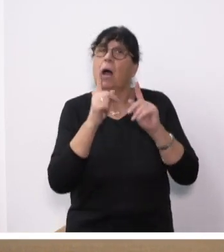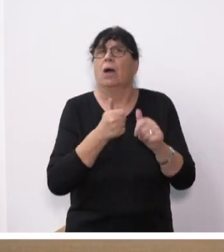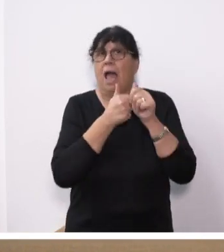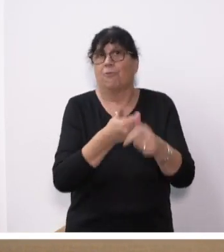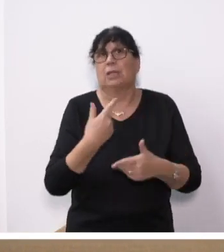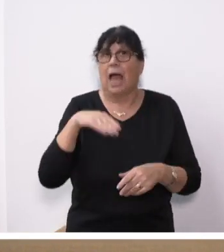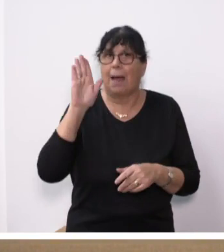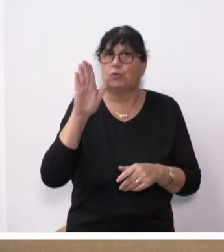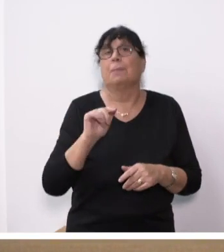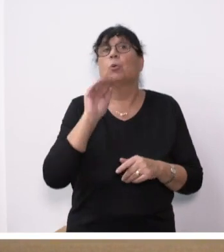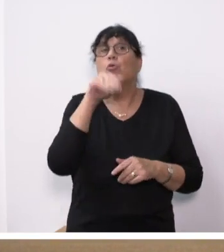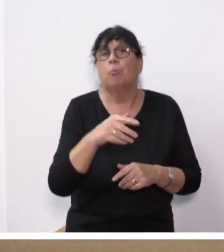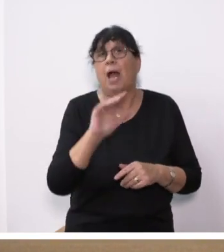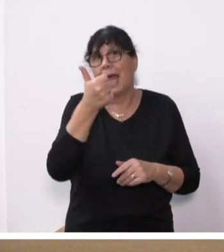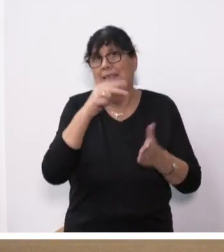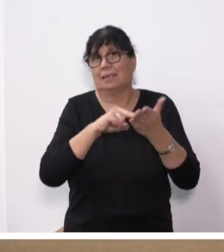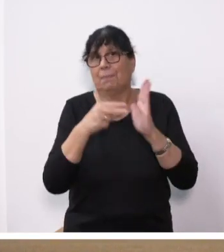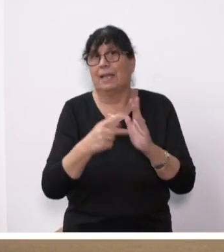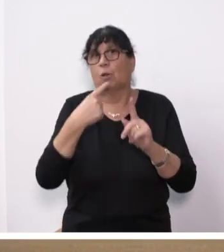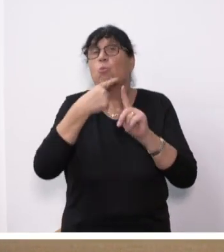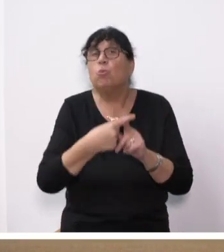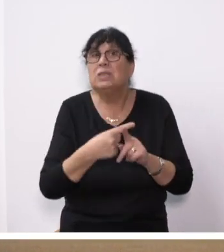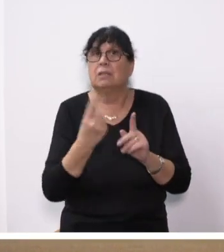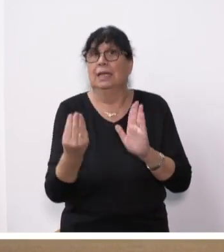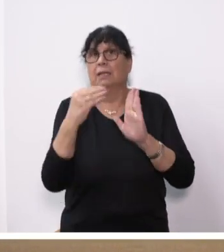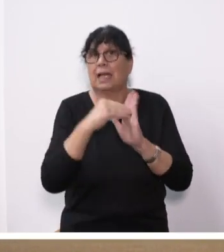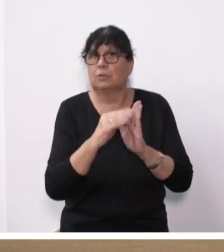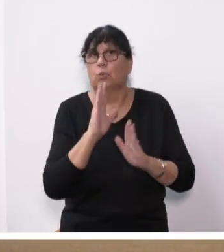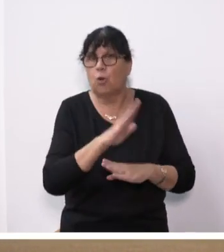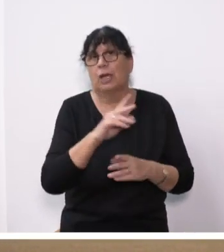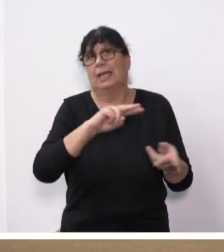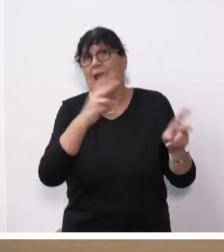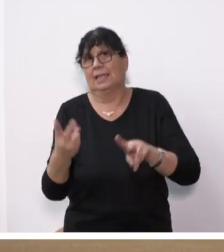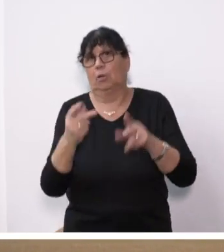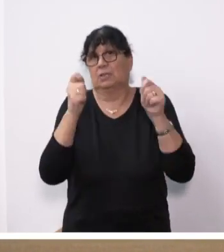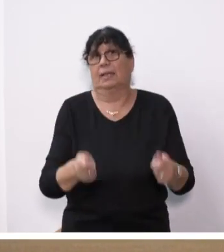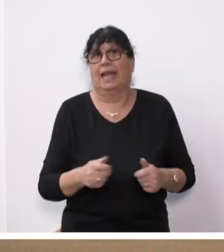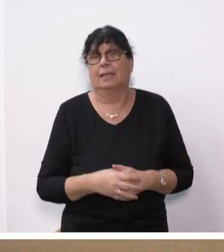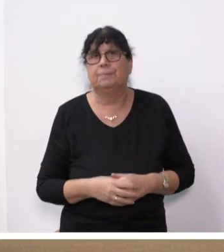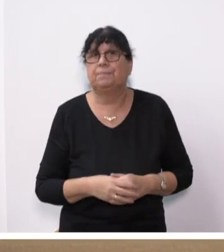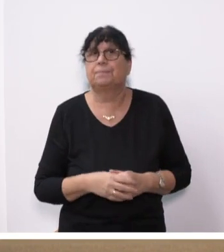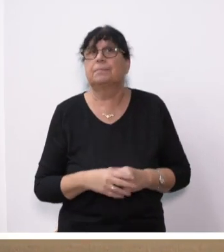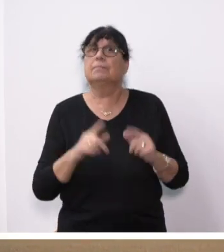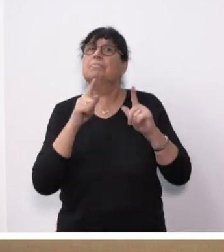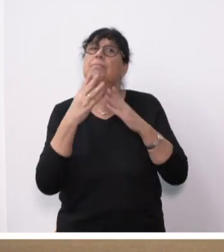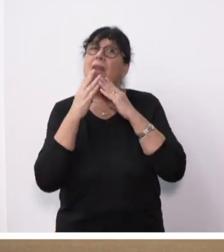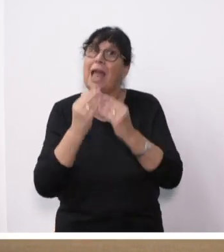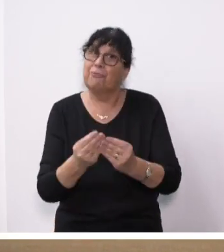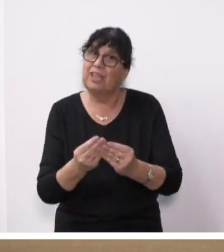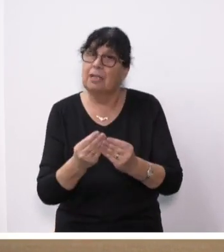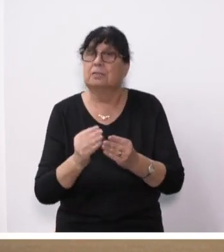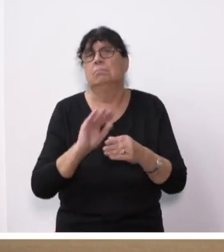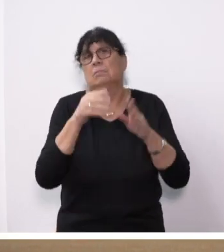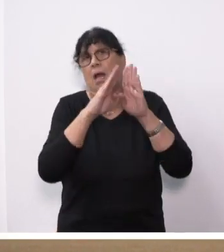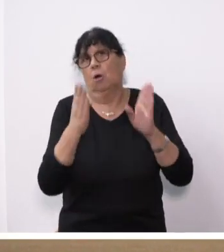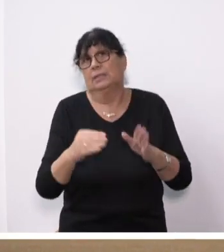die Abstimmung über diese Einzelpläne und die dazugehörigen Abänderungsanträge. Es empfiehlt sich über das